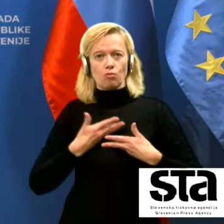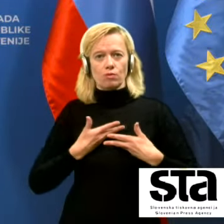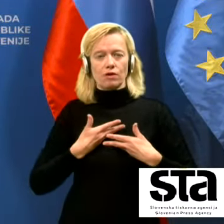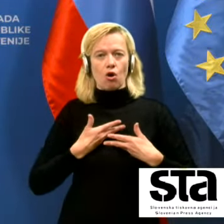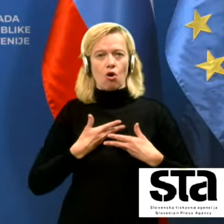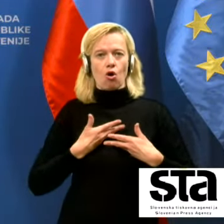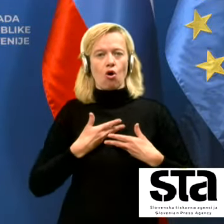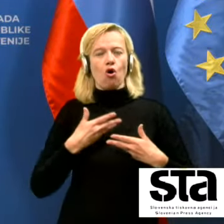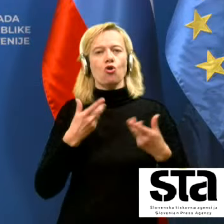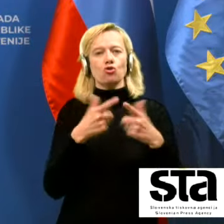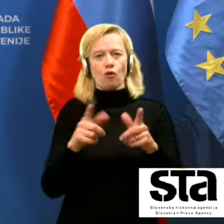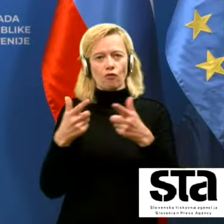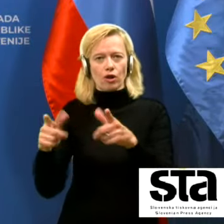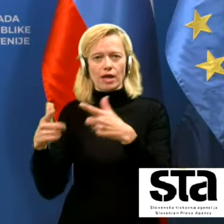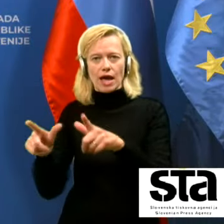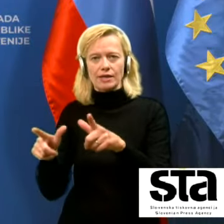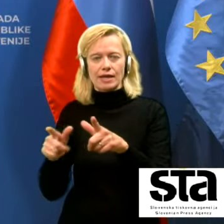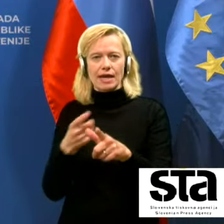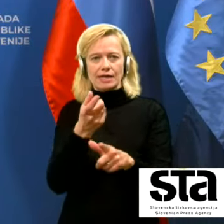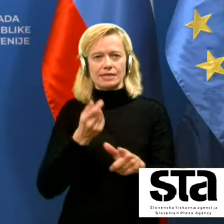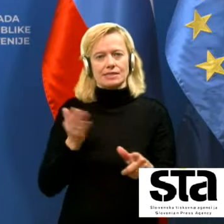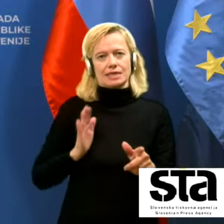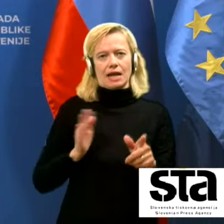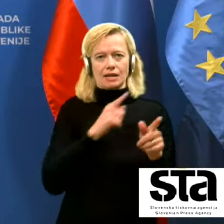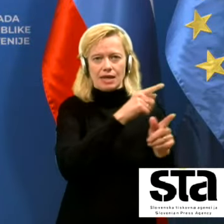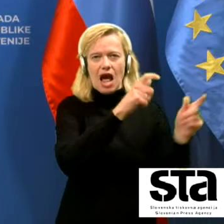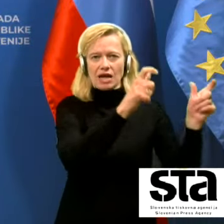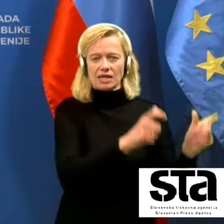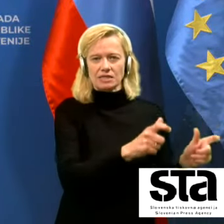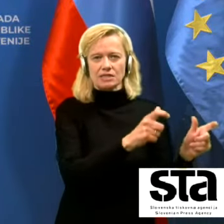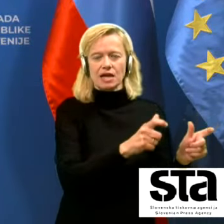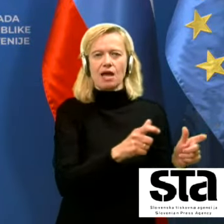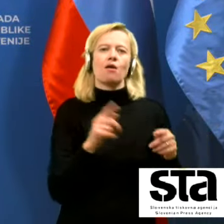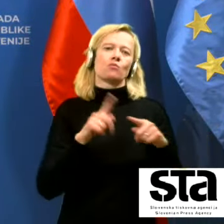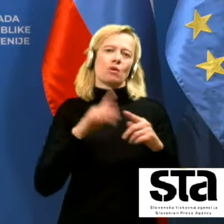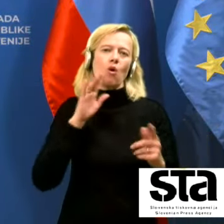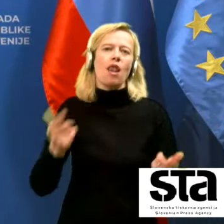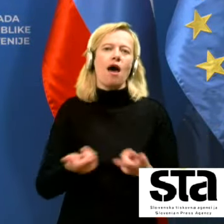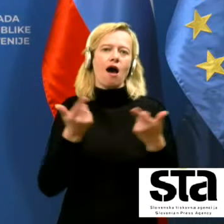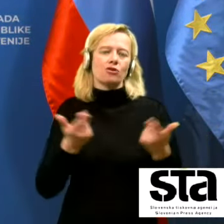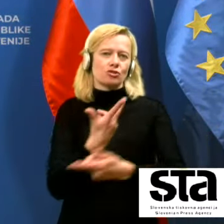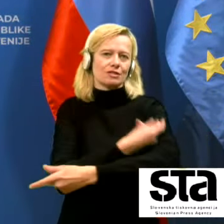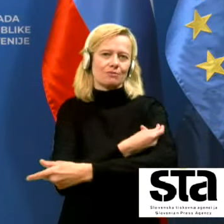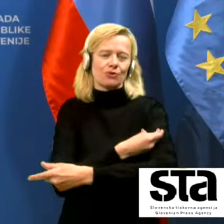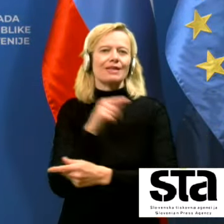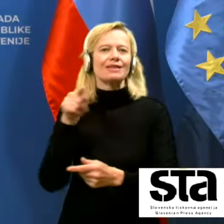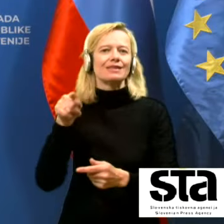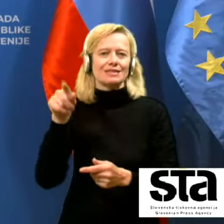EME lažje bomo sveda cepli vsakega ki si bo to želel